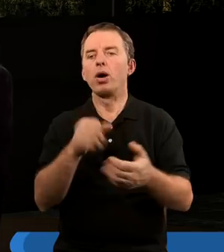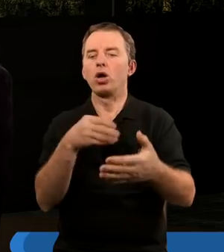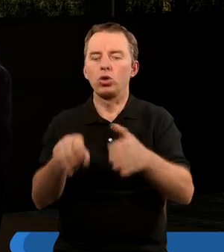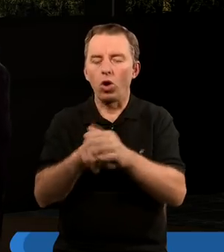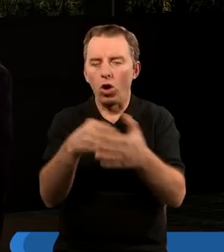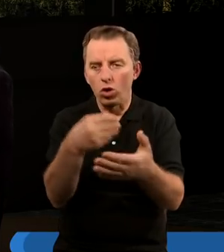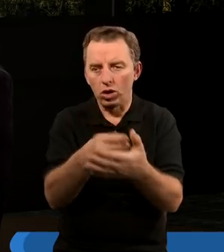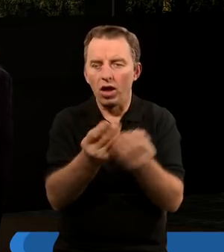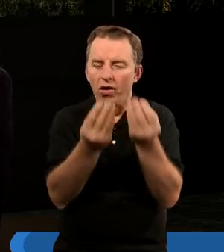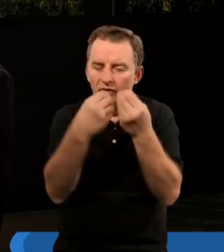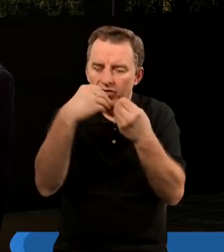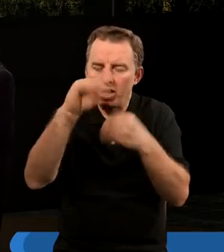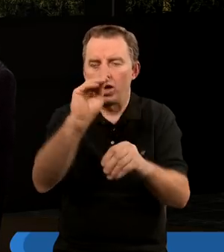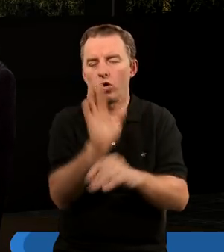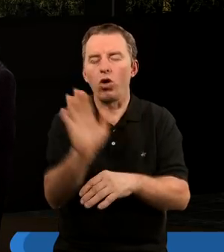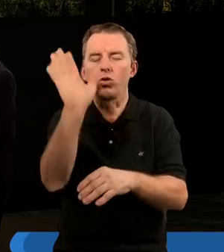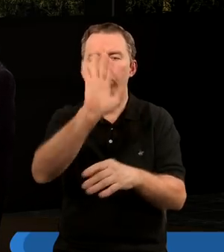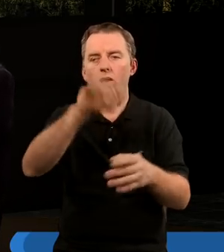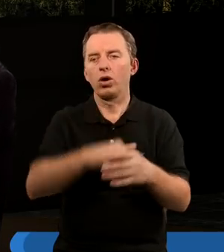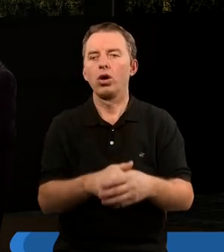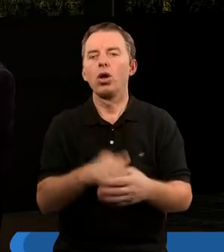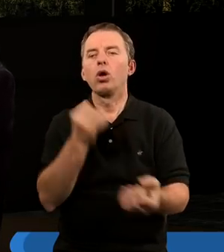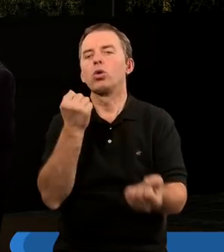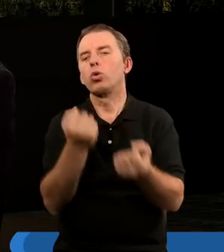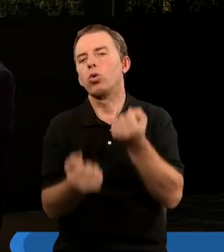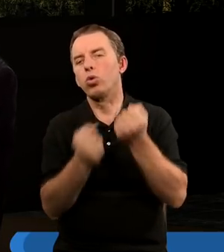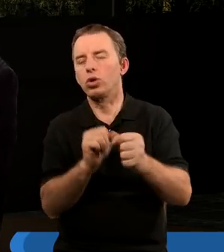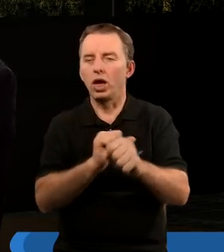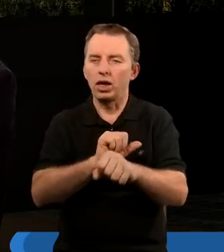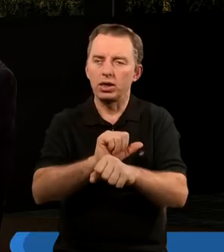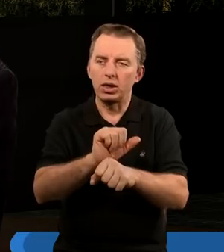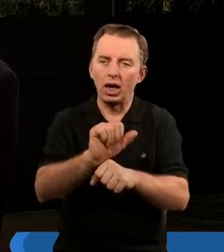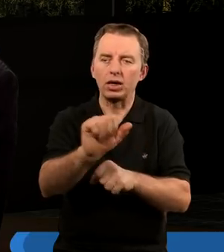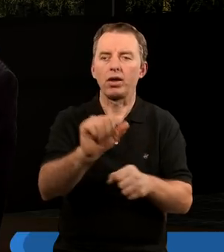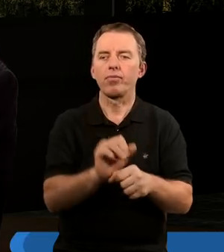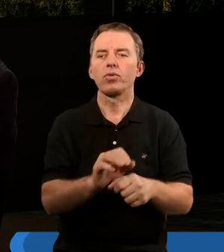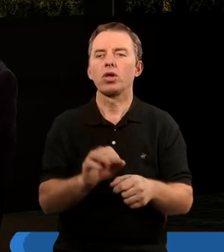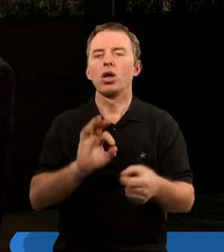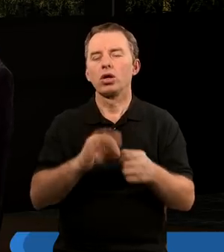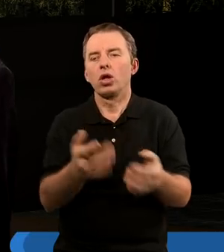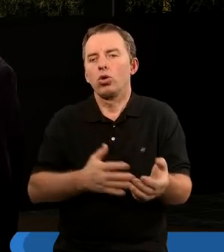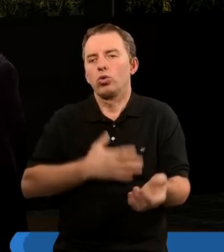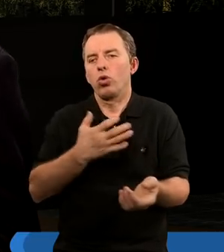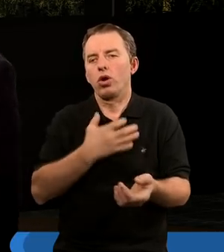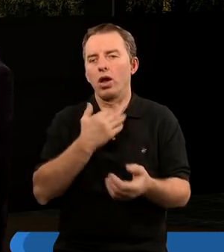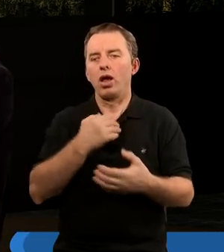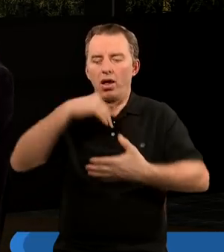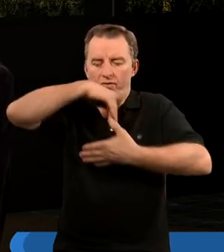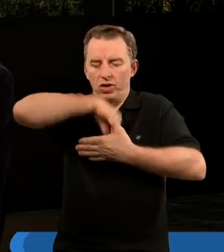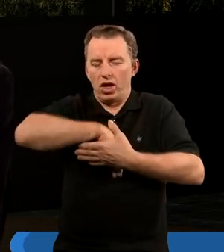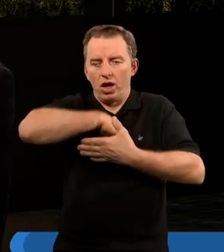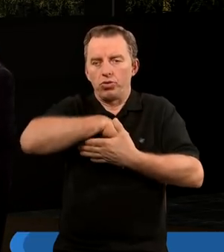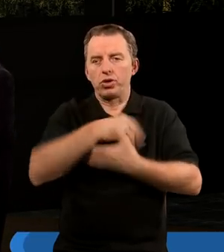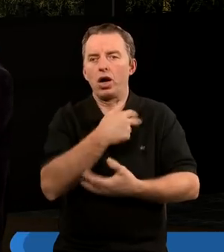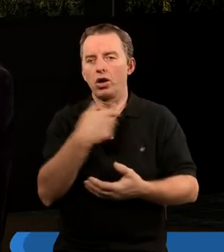docenić tę wielkość Boga, no chyba trudniej jest, niż gdy czujemy to z wnętrza